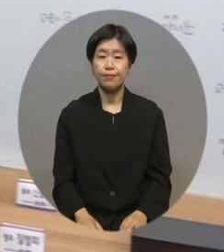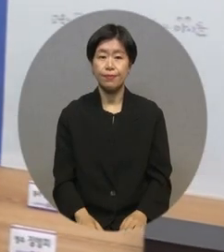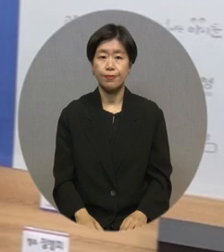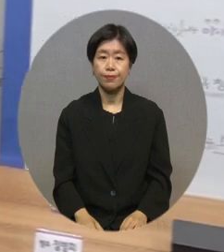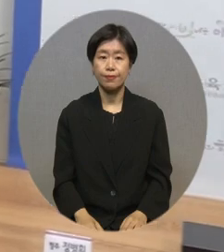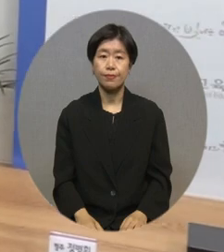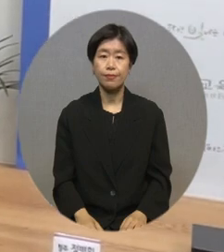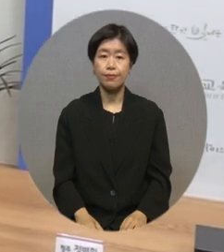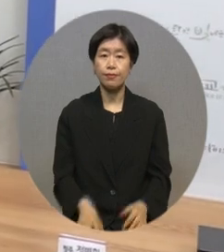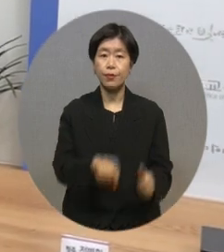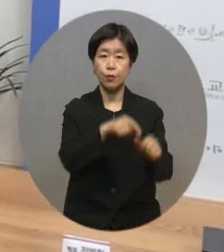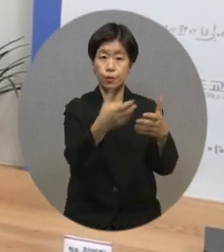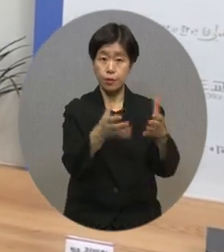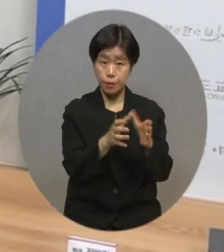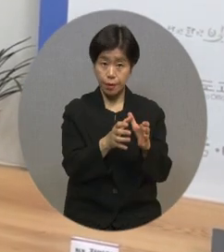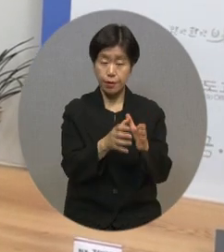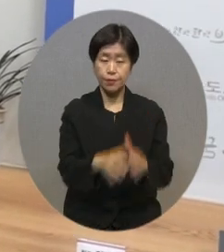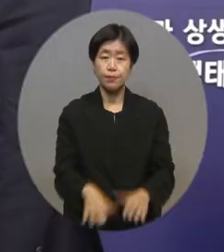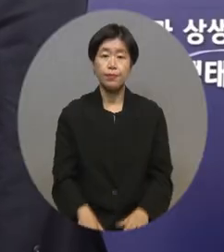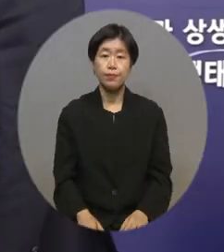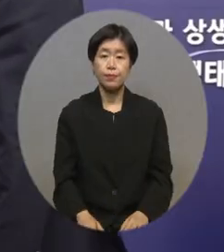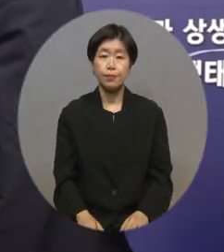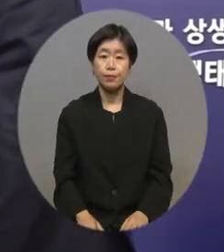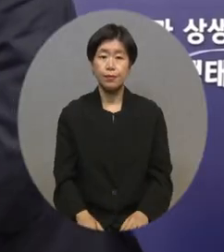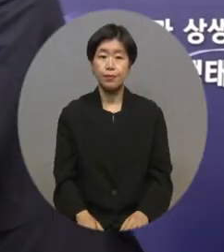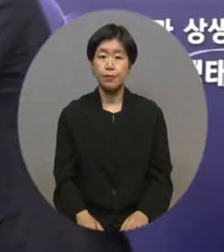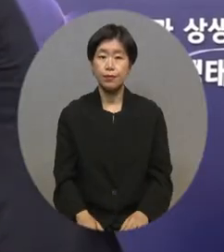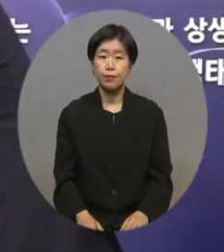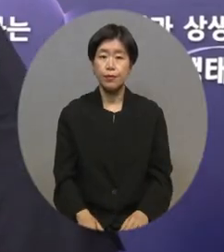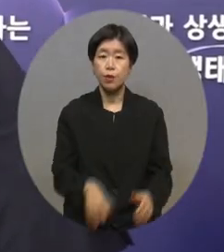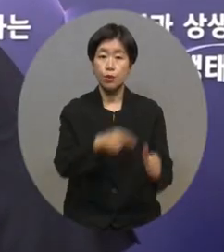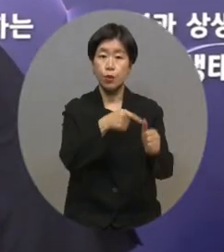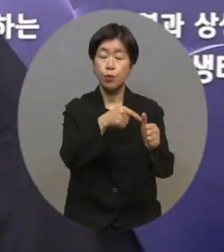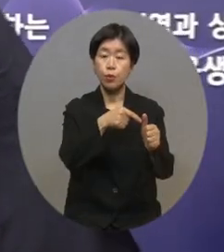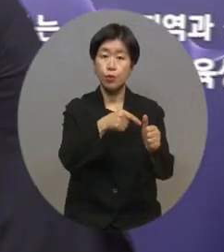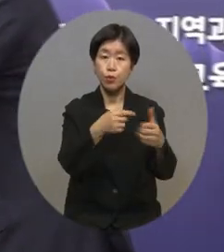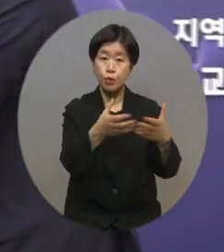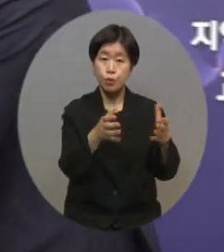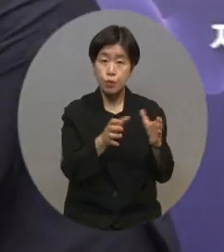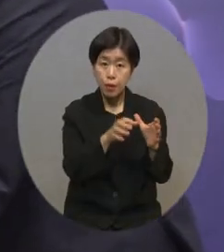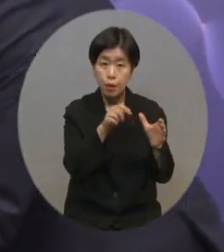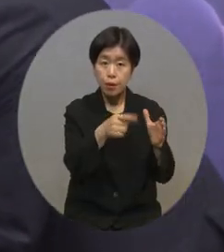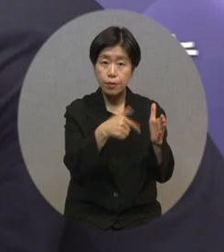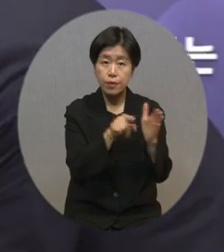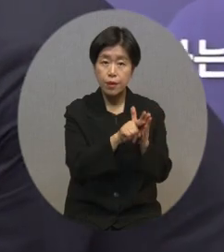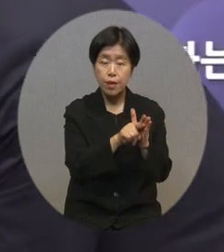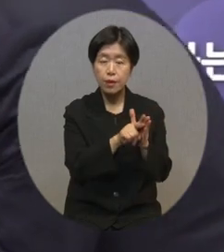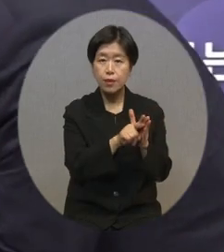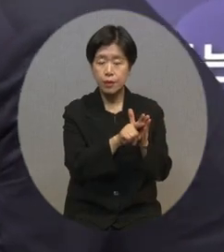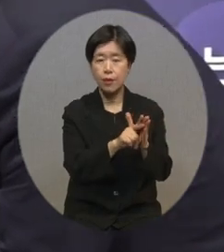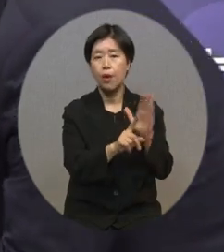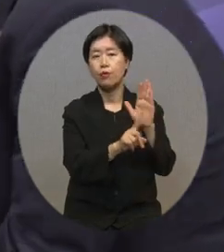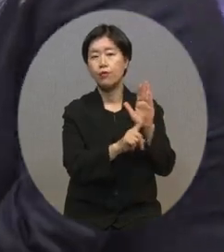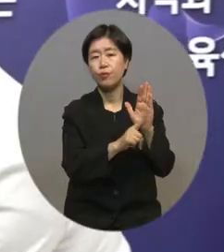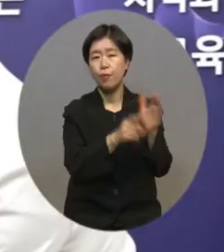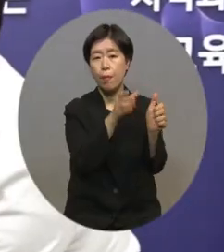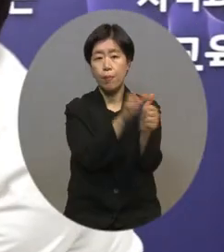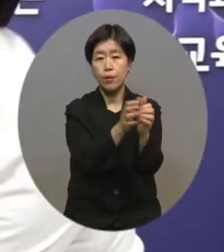충북교육청은 3일 집무실에서 충북교육청 상반기 홍보대사 9명을 신규 위촉했습니다.